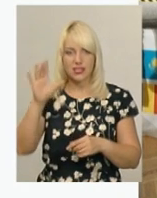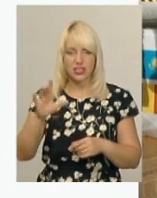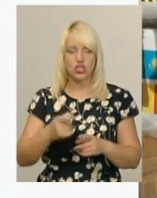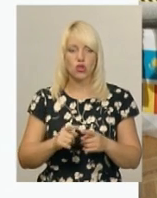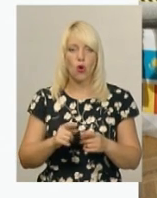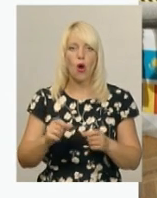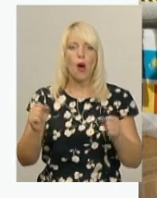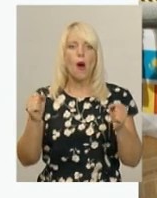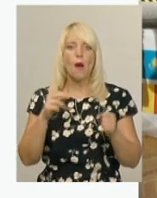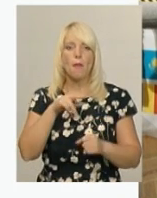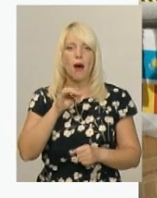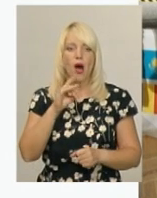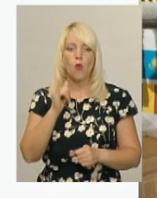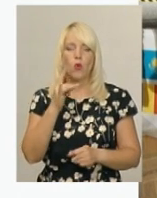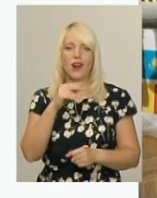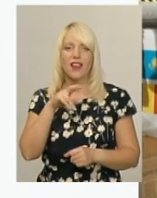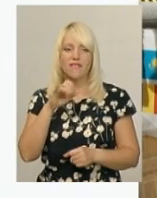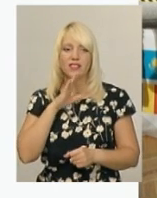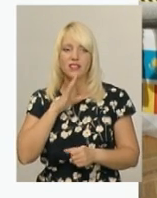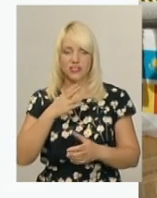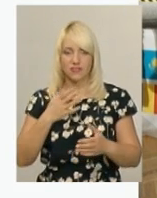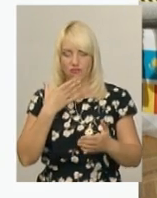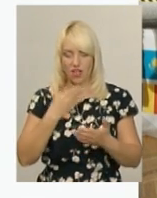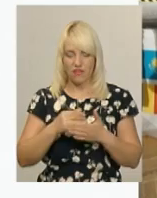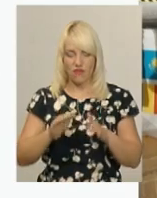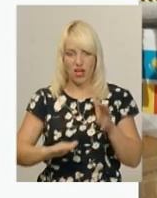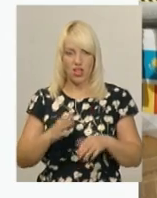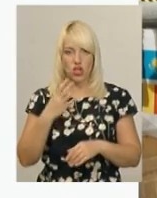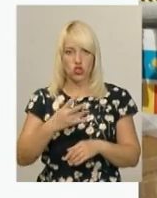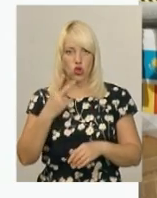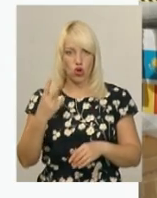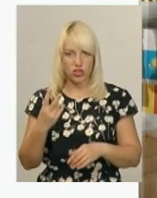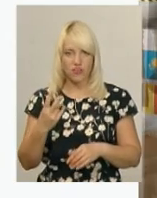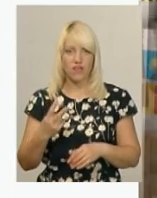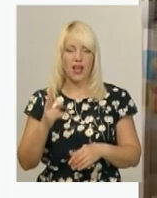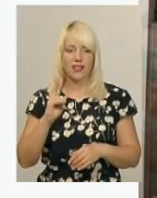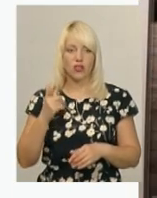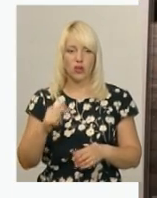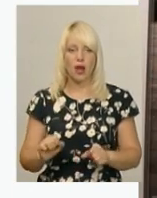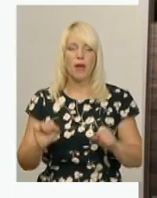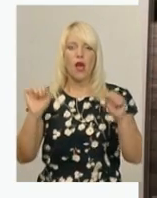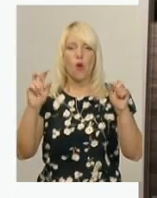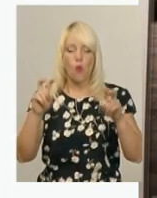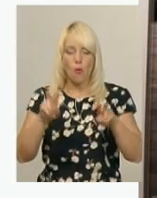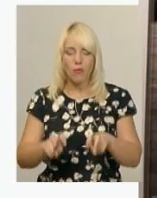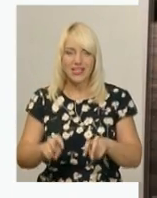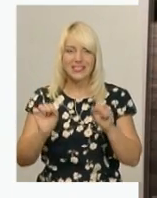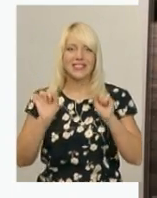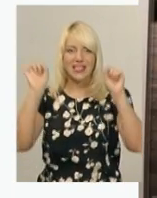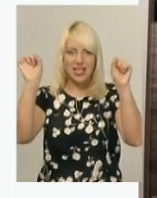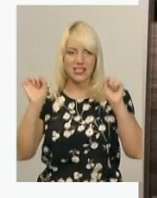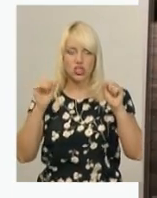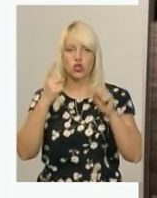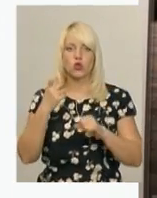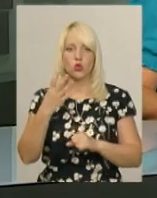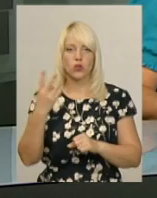Дівчина з власною вагою менше 42 кг, у присіданні втримала штангу вагою 110 кг, у жимі лежачі